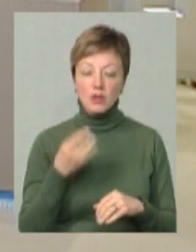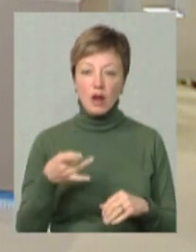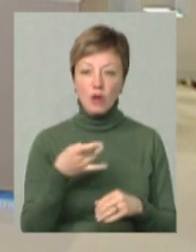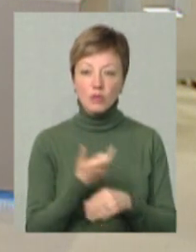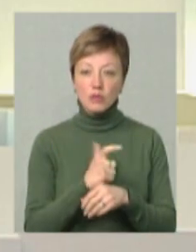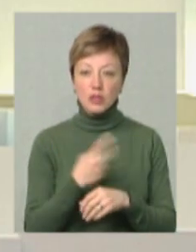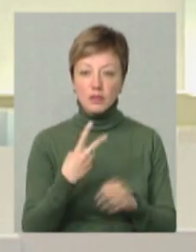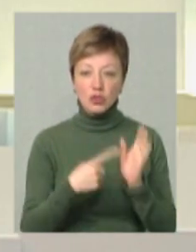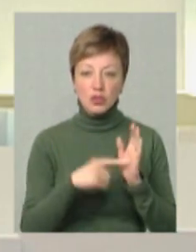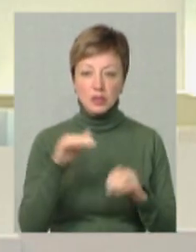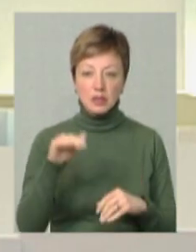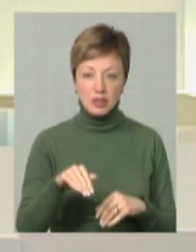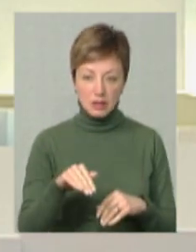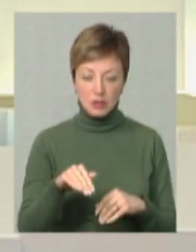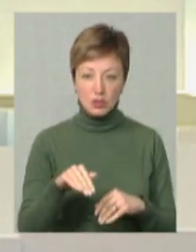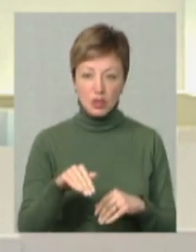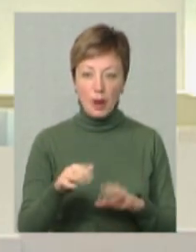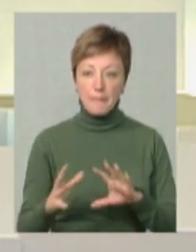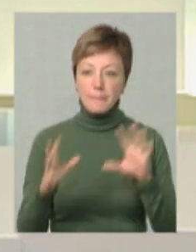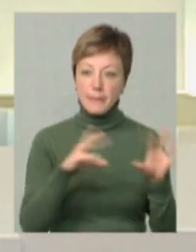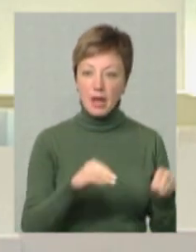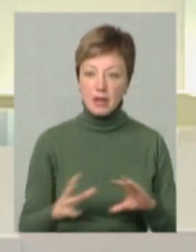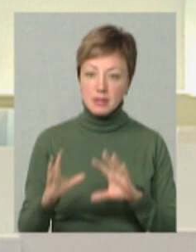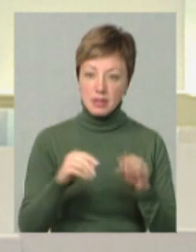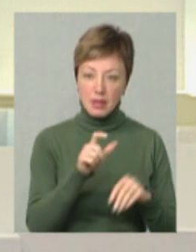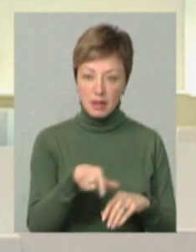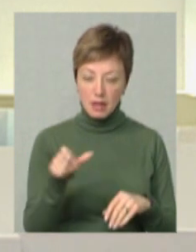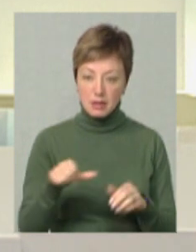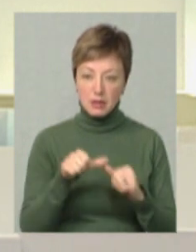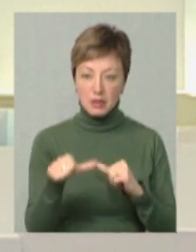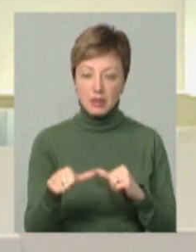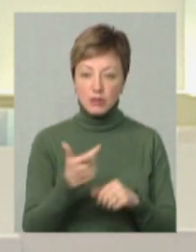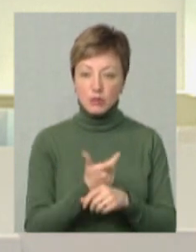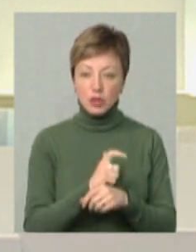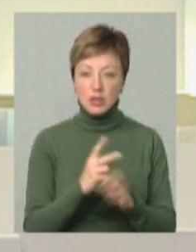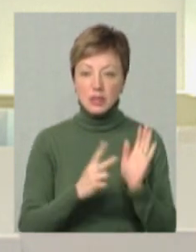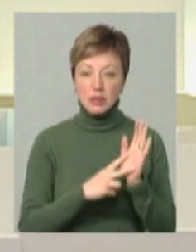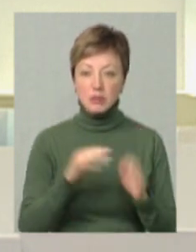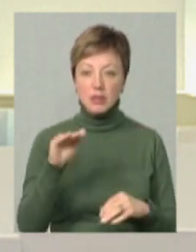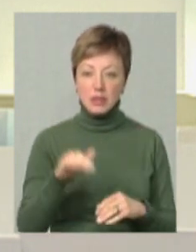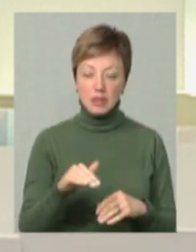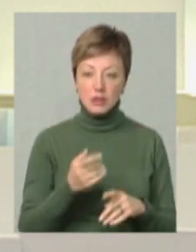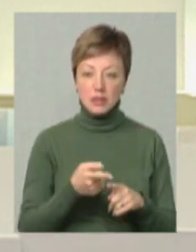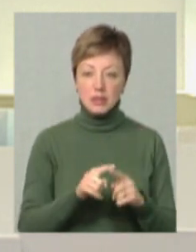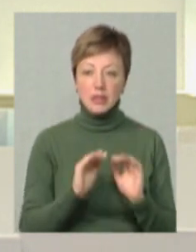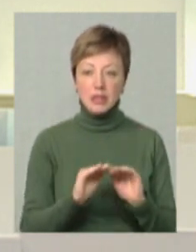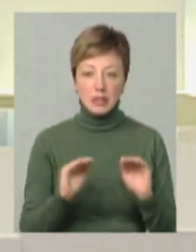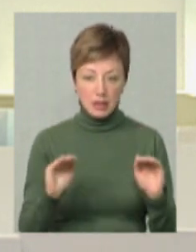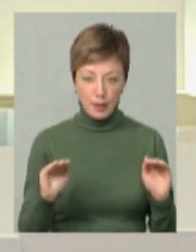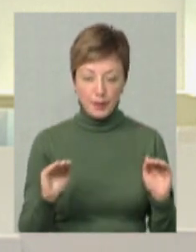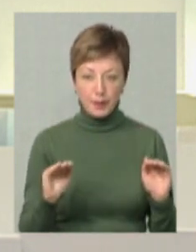більше 26 тисяч переселенців, з них трішки більше, як 7 тисяч – це саме діти.